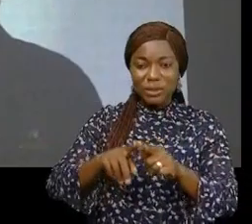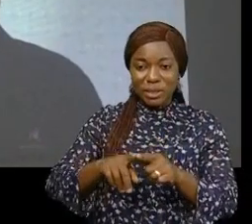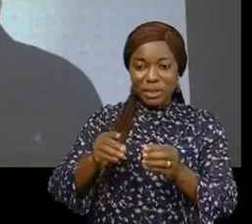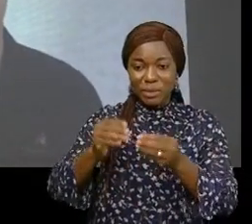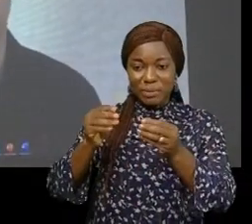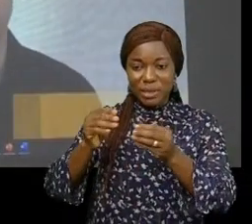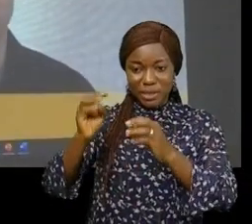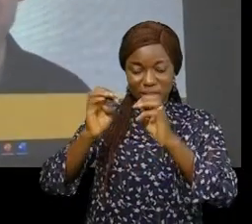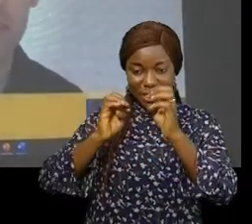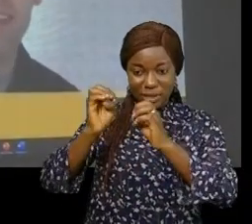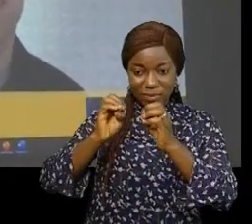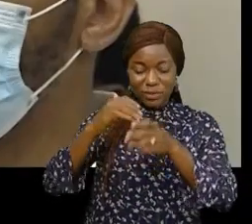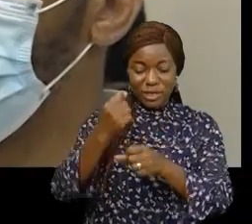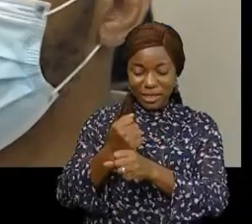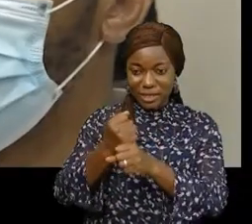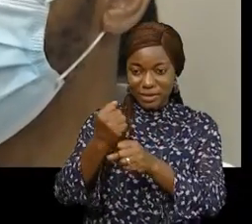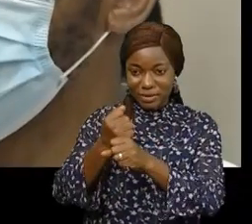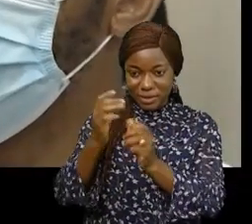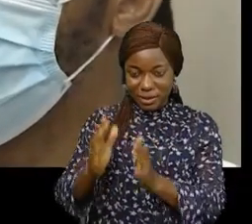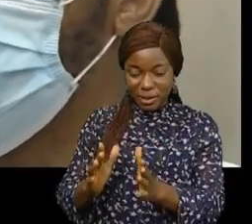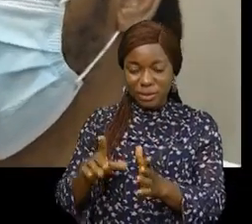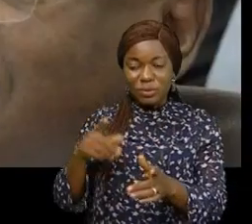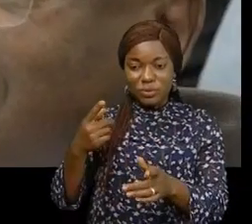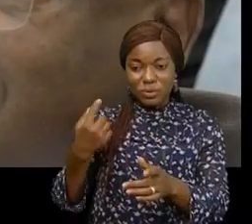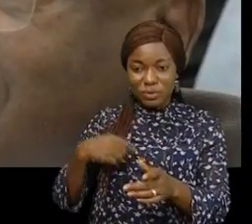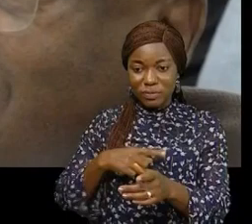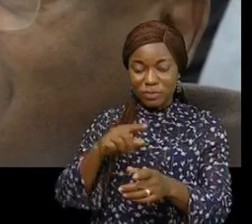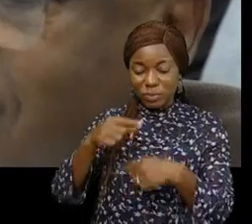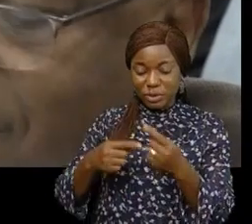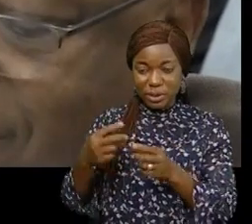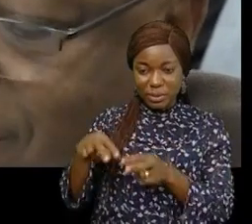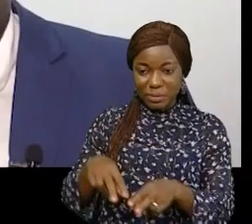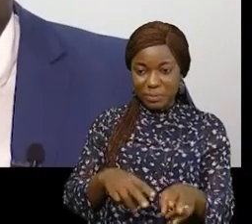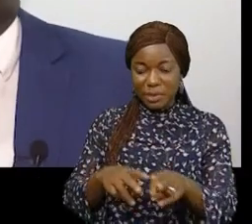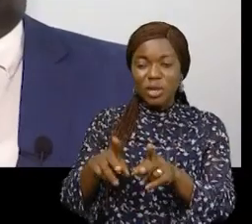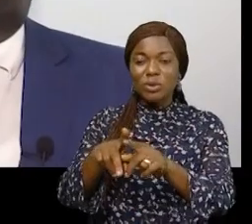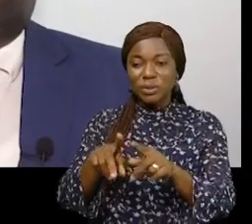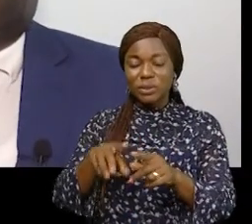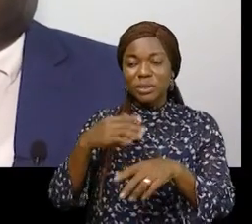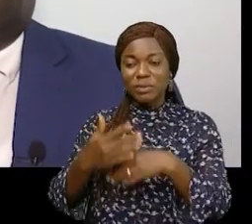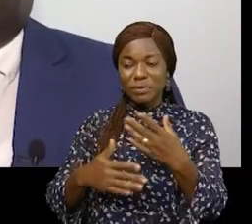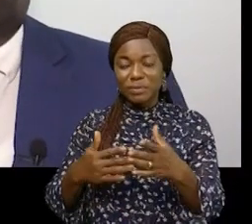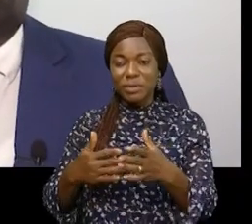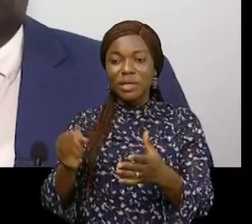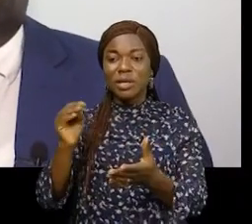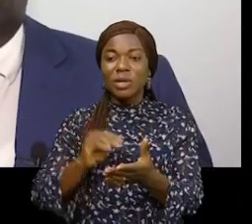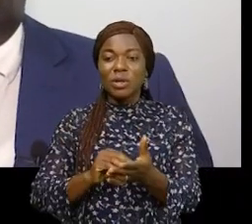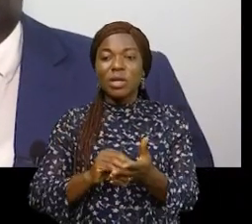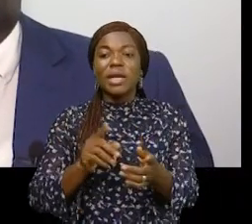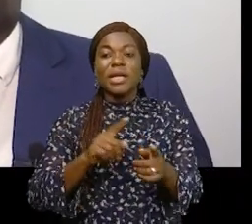les outils du travail. Nous avons commencé par le plan stratégique et nous avons fait aussi quelques